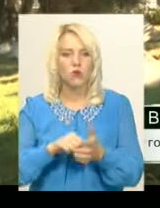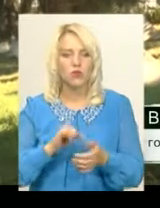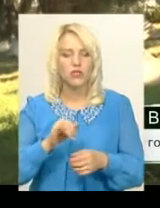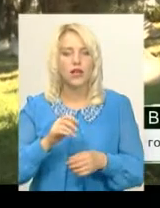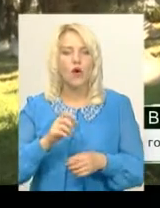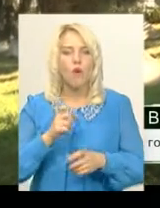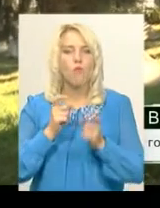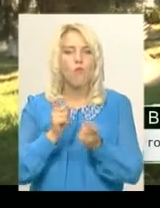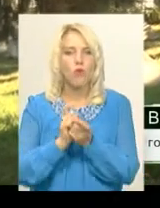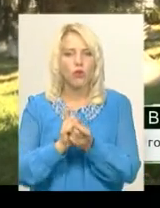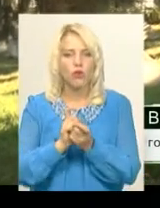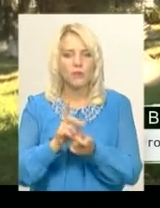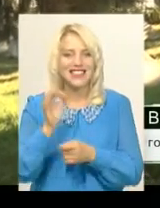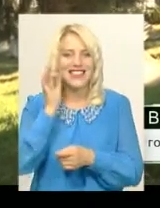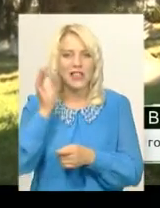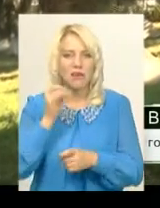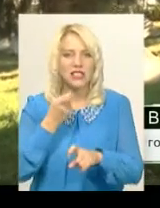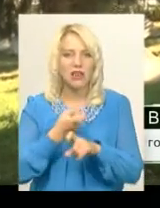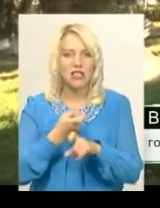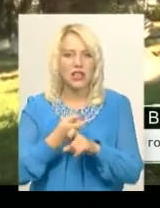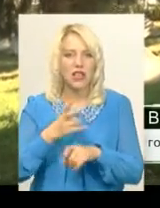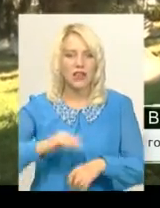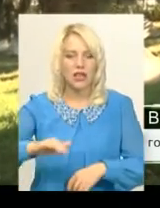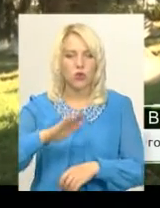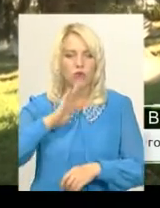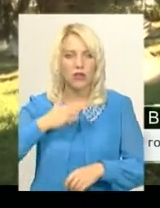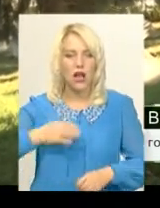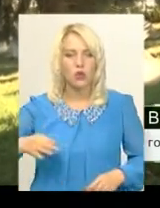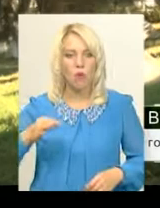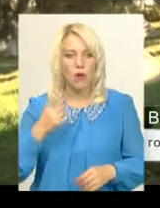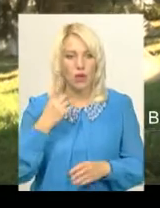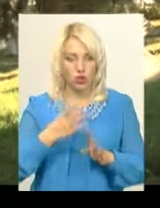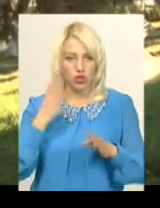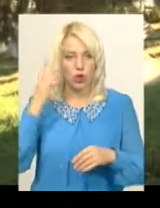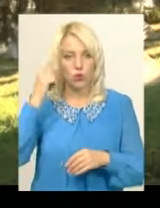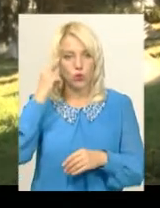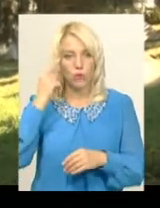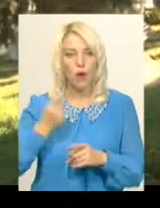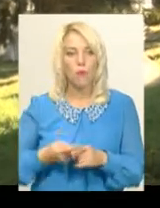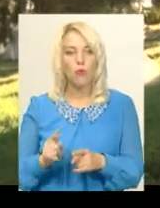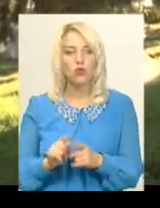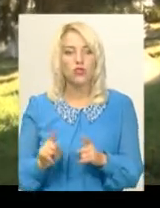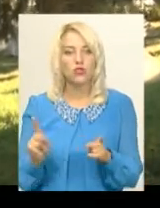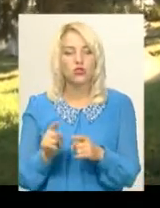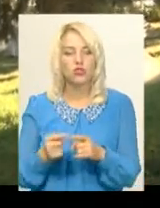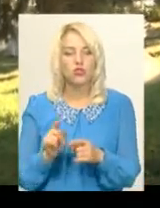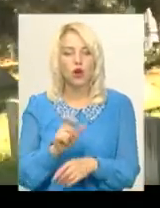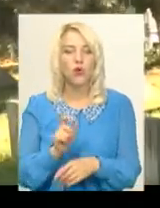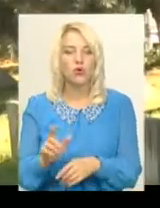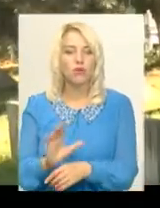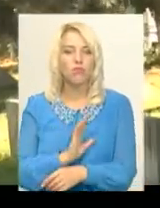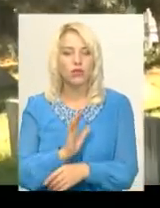німецьким фашизмом на території нашої області, в першу чергу думаємо про те, що це люди були